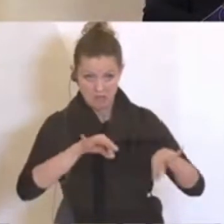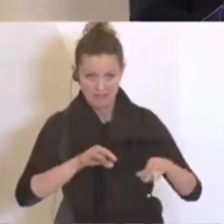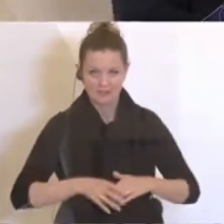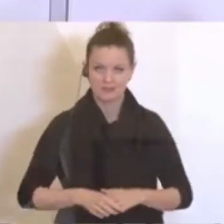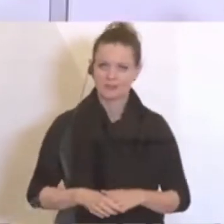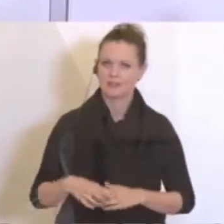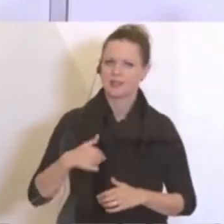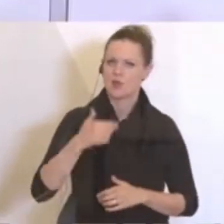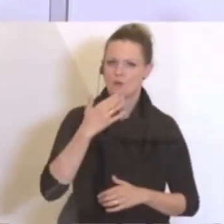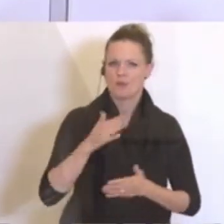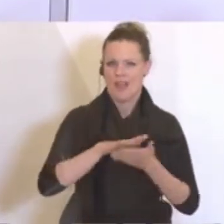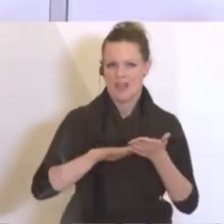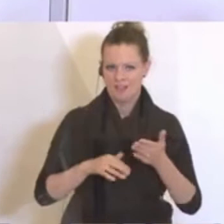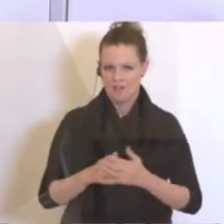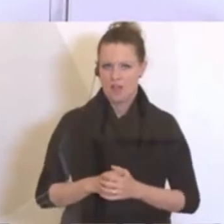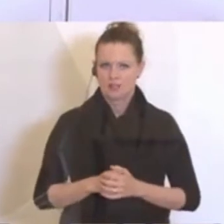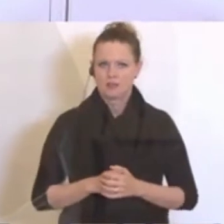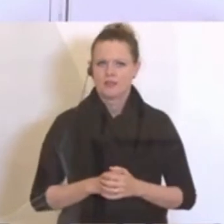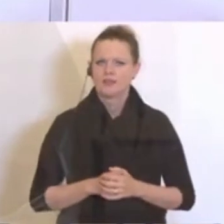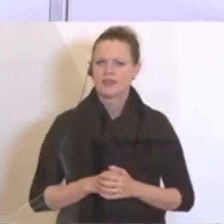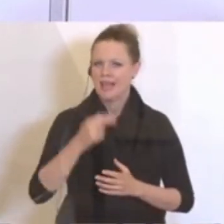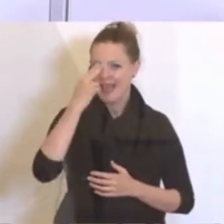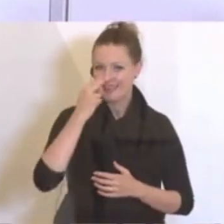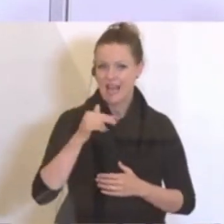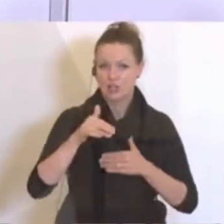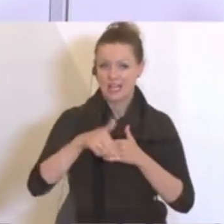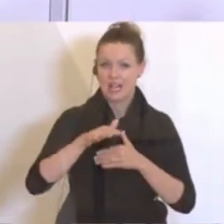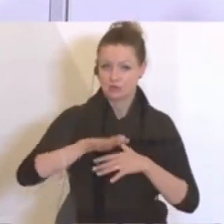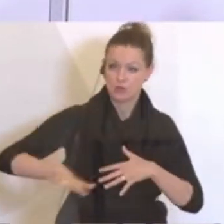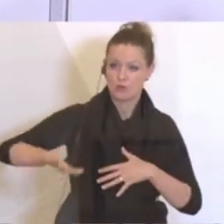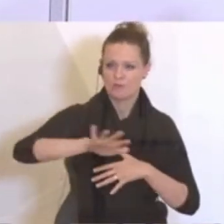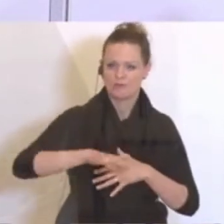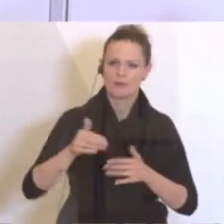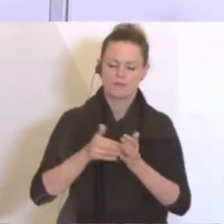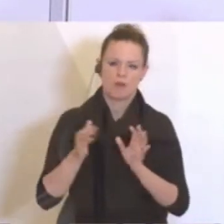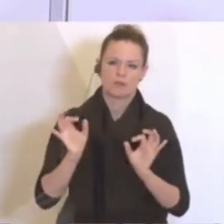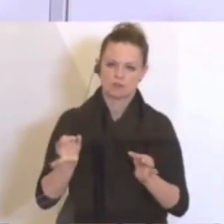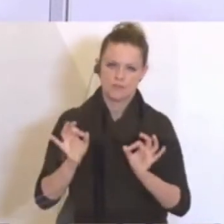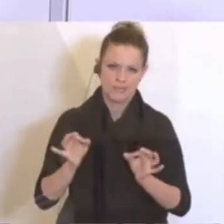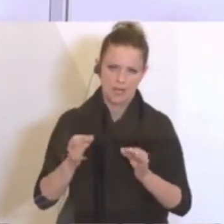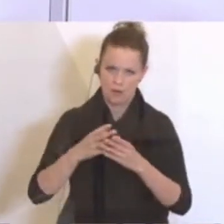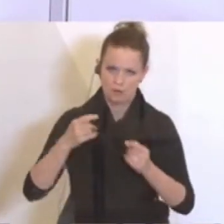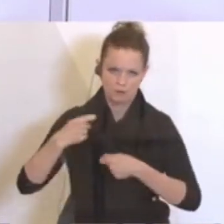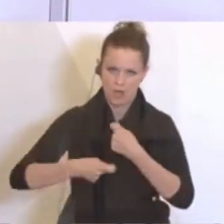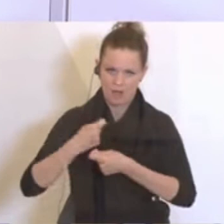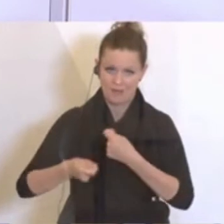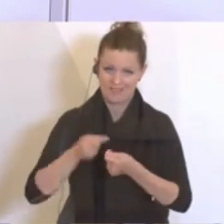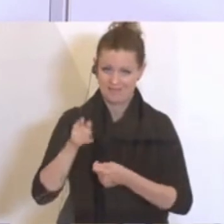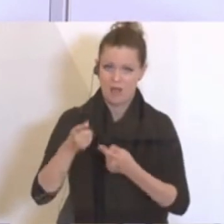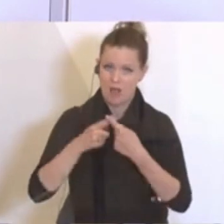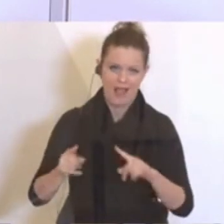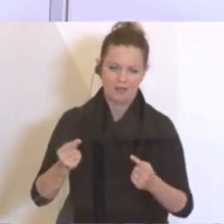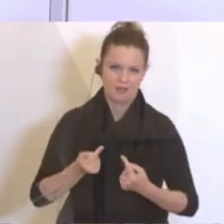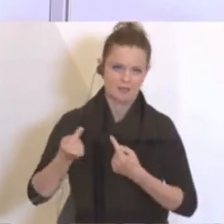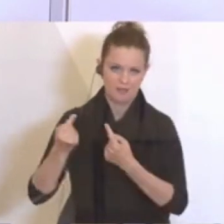Da vielleicht beginnen. Zunächst einmal für die Nachgastronomie müssen wir spezielle Lösungen erarbeiten, weil die in einer anderen